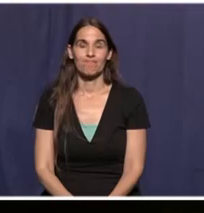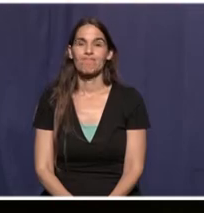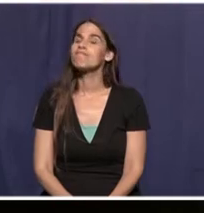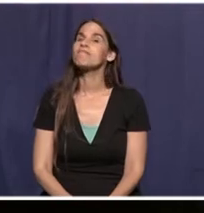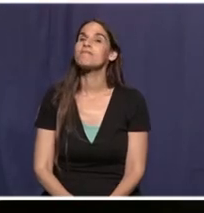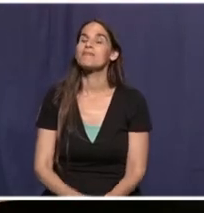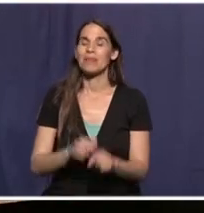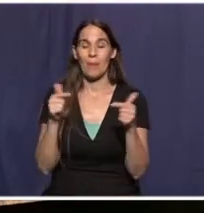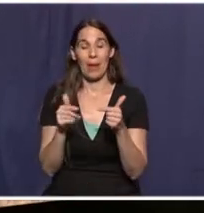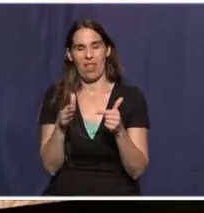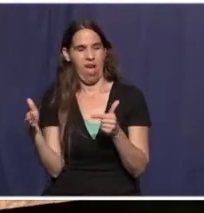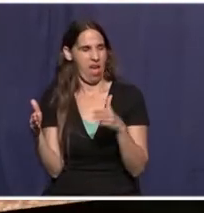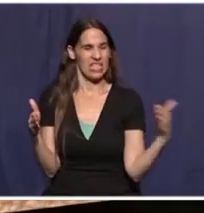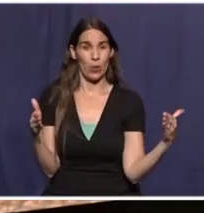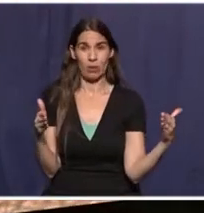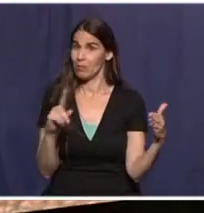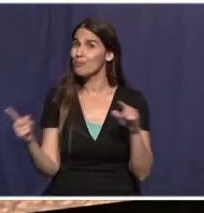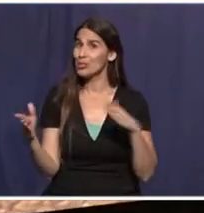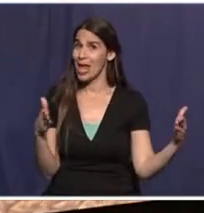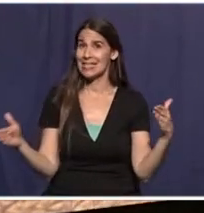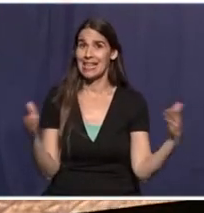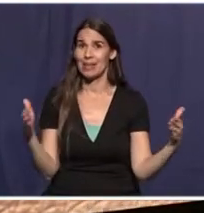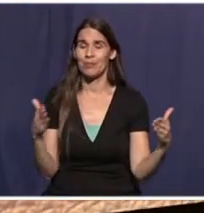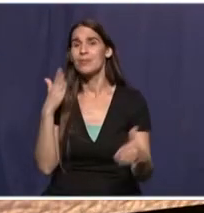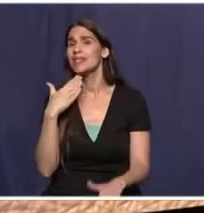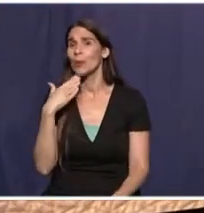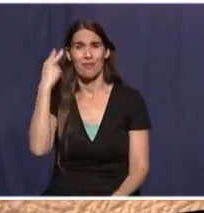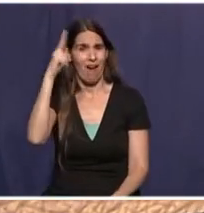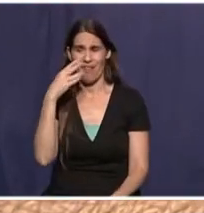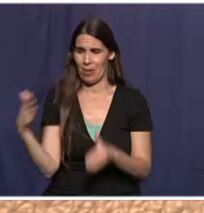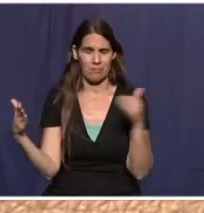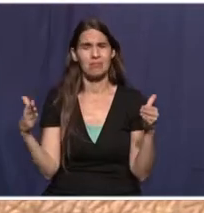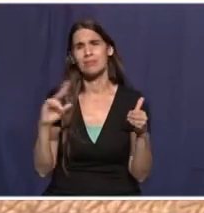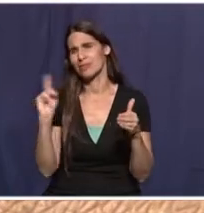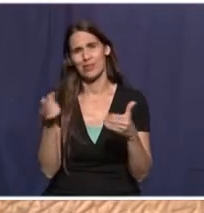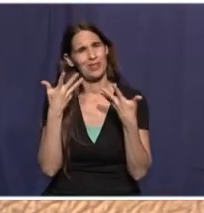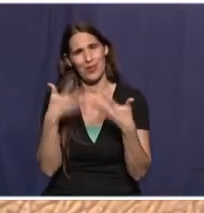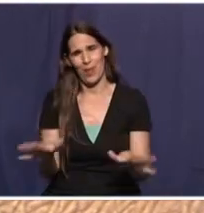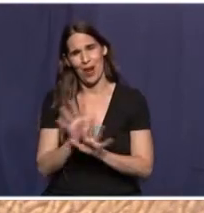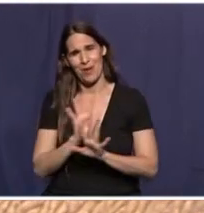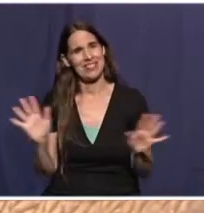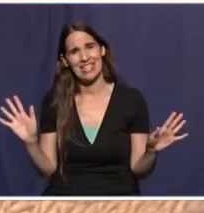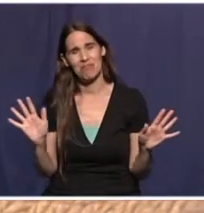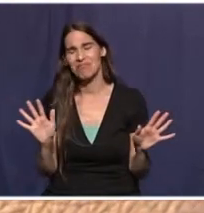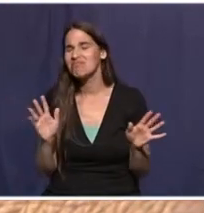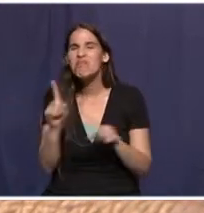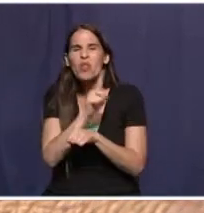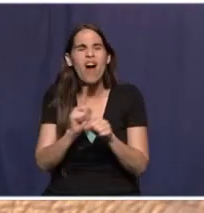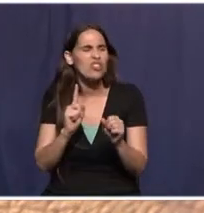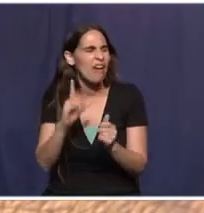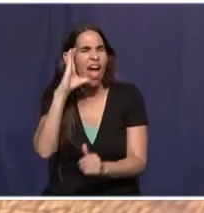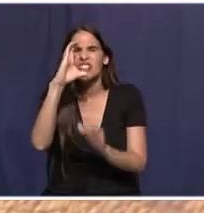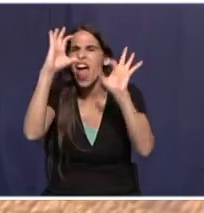במלחמת השוליים הקיצוניים, משני צידי המטרס, יהודים וערבים, כולנו מפסידים. בעידן של אפס הקשבה,